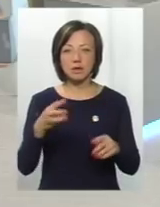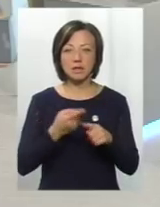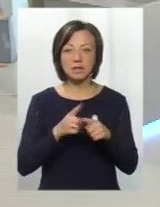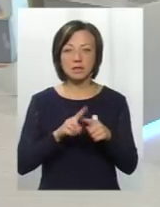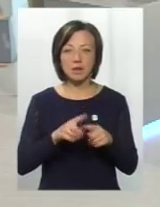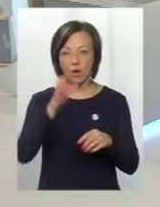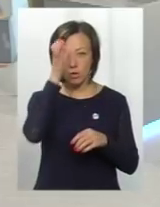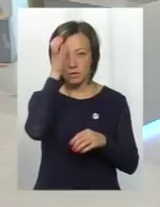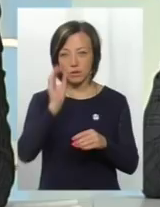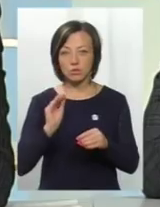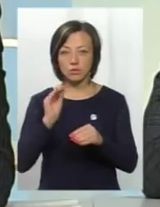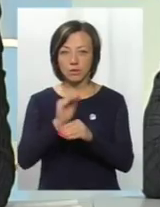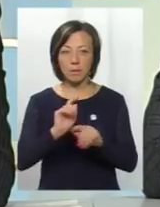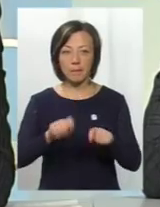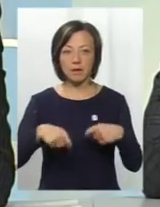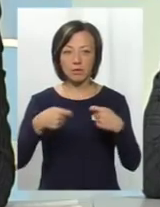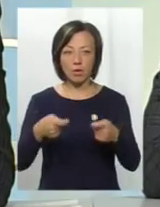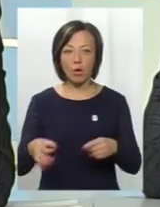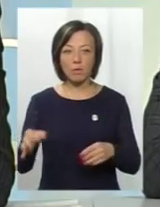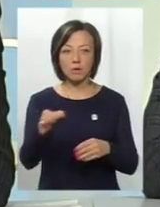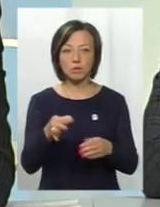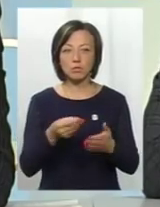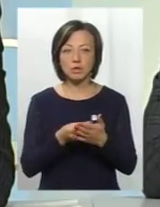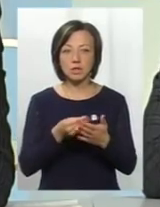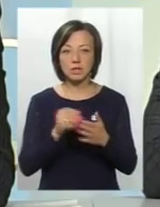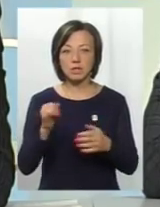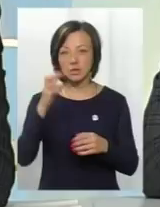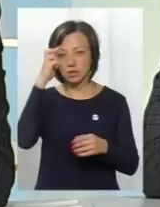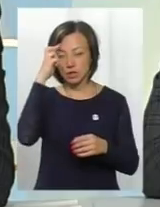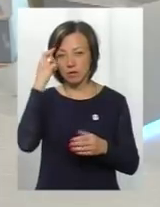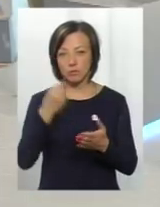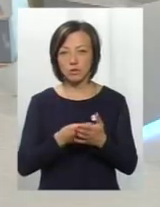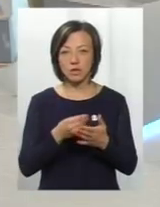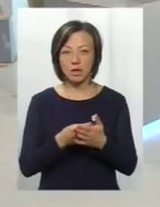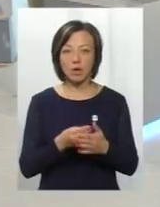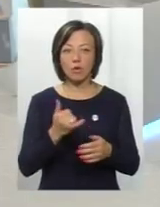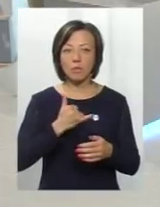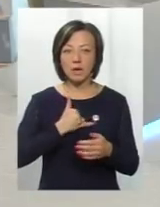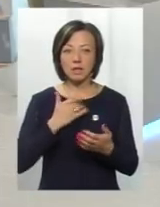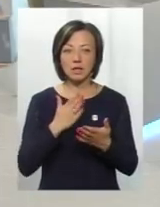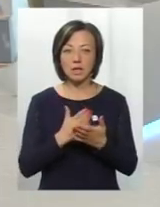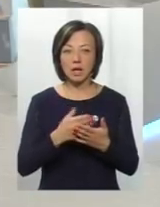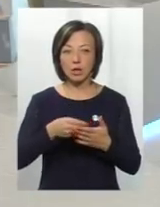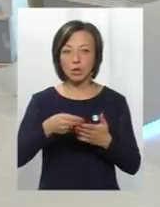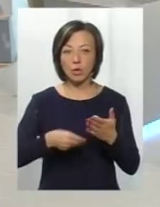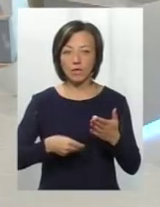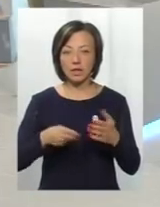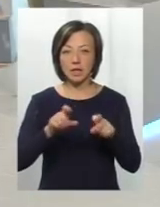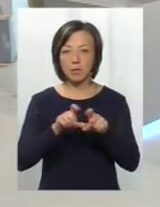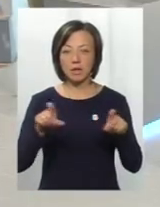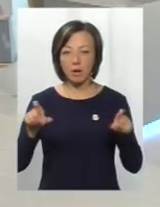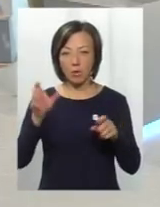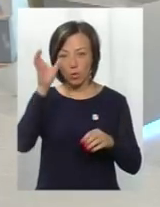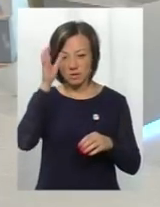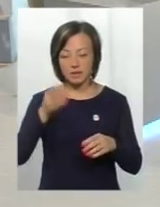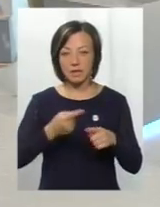освітньої субвенції, які передаються обласному бюджету із державного бюджету. Правильно. Але от у мене є довідка Департаменту